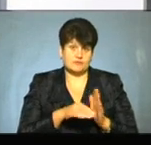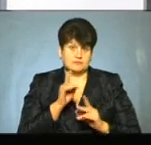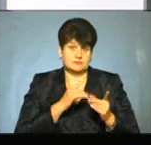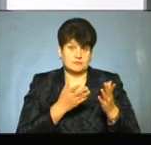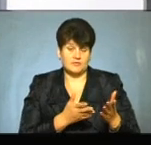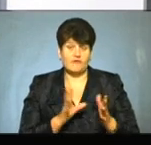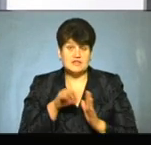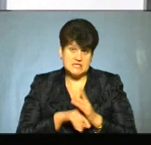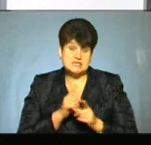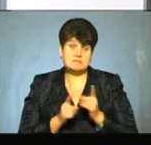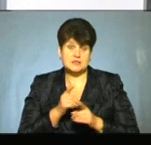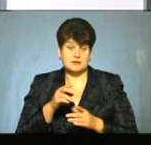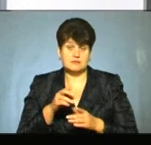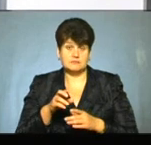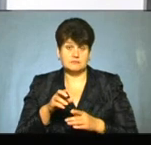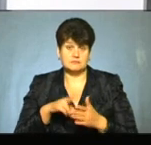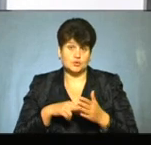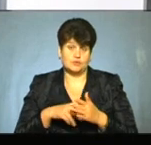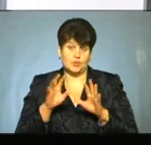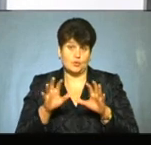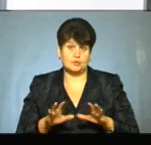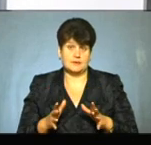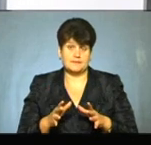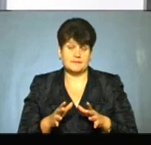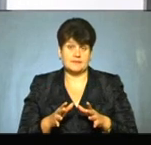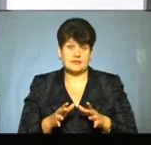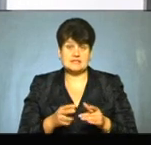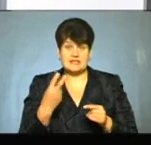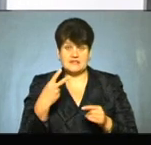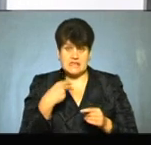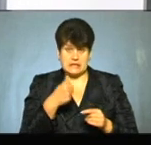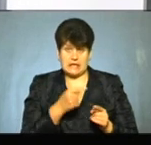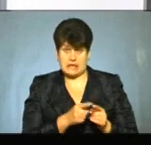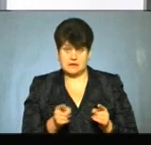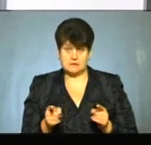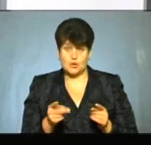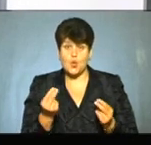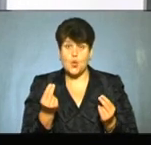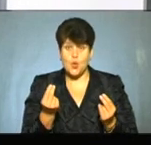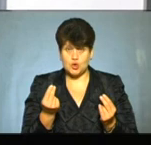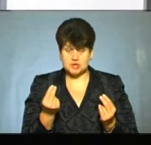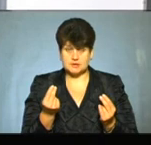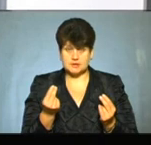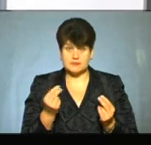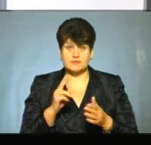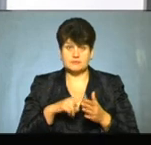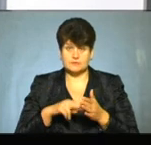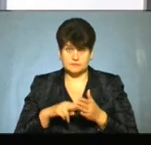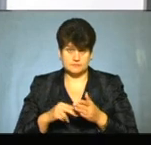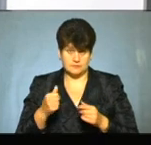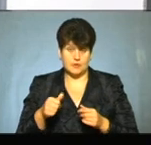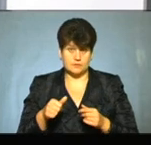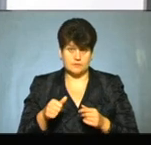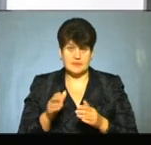Знесіть зміни у бюджетний кодекс. І на перехідний період, на 2020 рік, кошти від акцизу